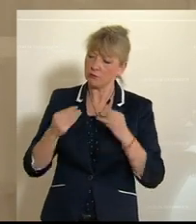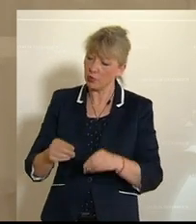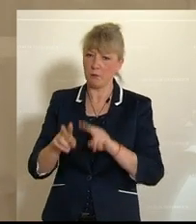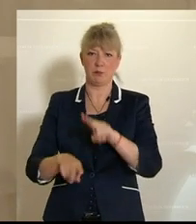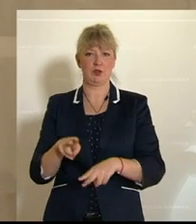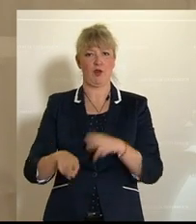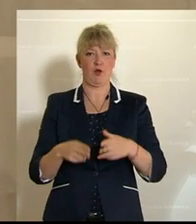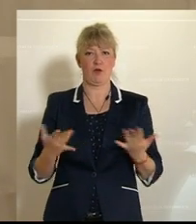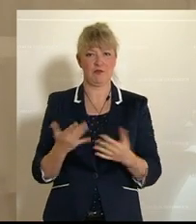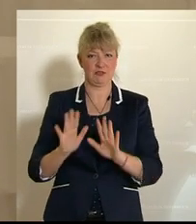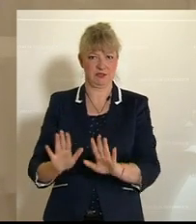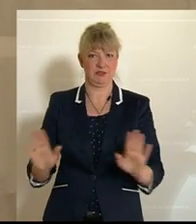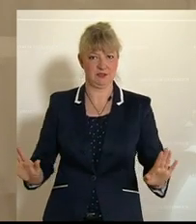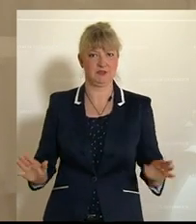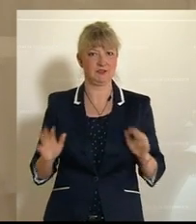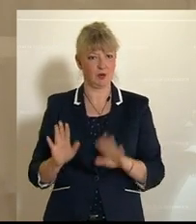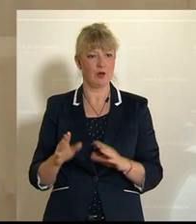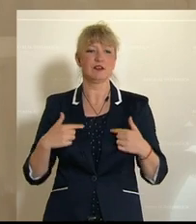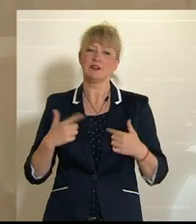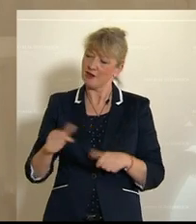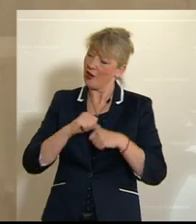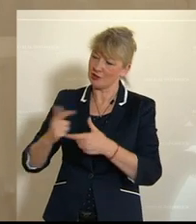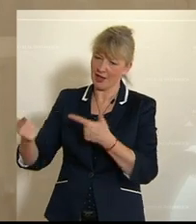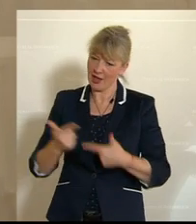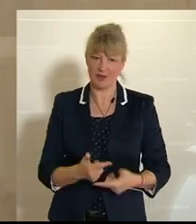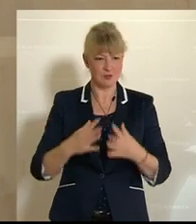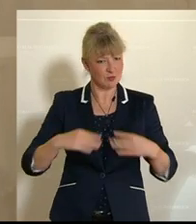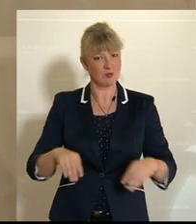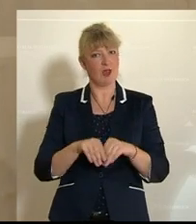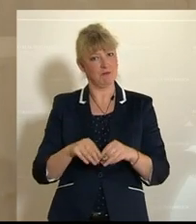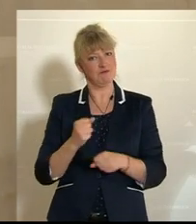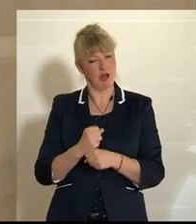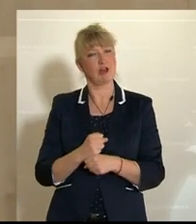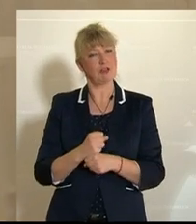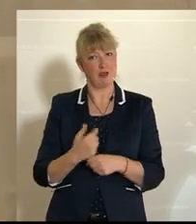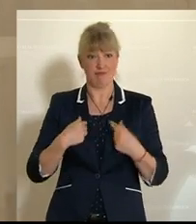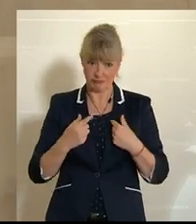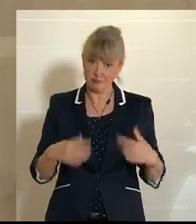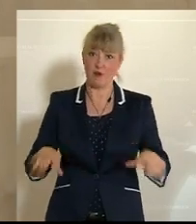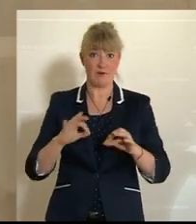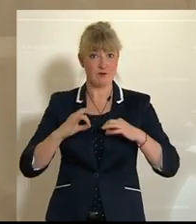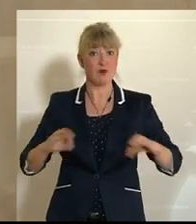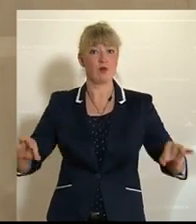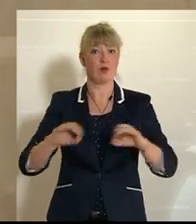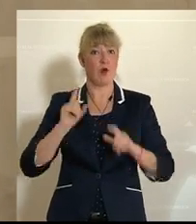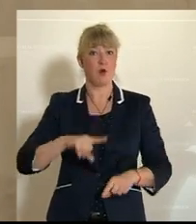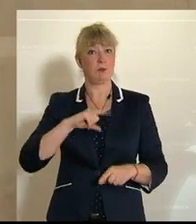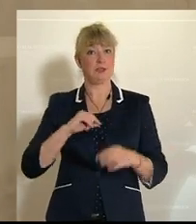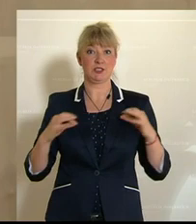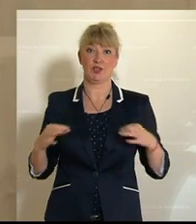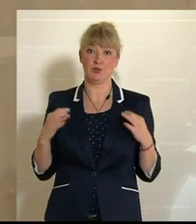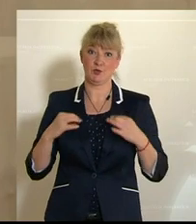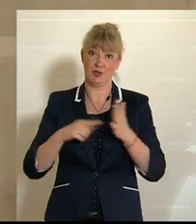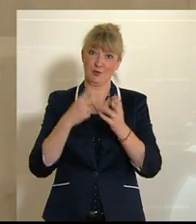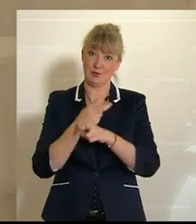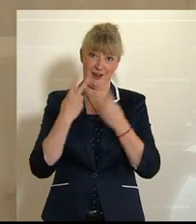Behandlung kommt, die ihm zusteht. Wie gesagt, du bist herzlich eingeladen, das mit uns gemeinsam zu machen. Wir alle. Denn uns allen ist auch die psychische Gesundheit